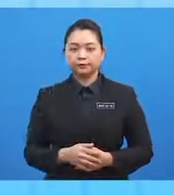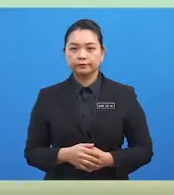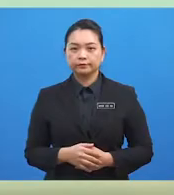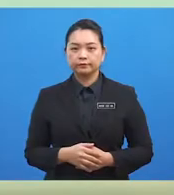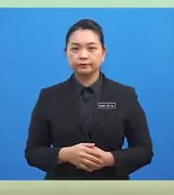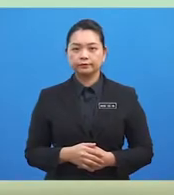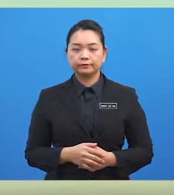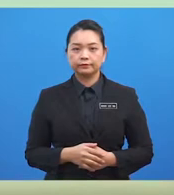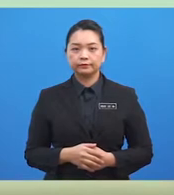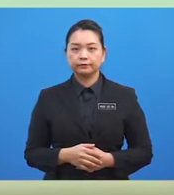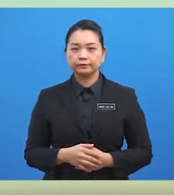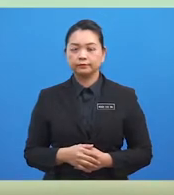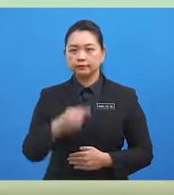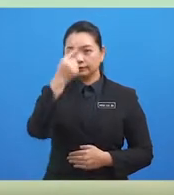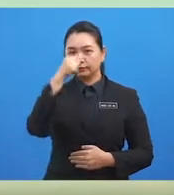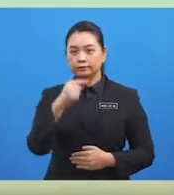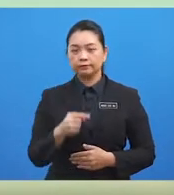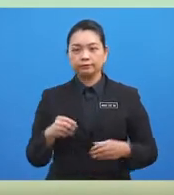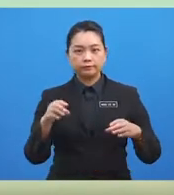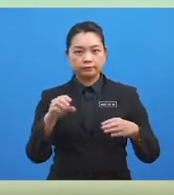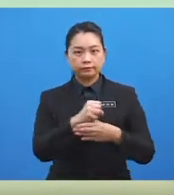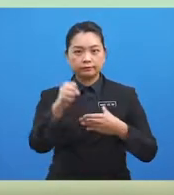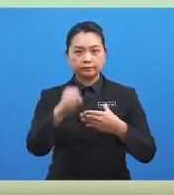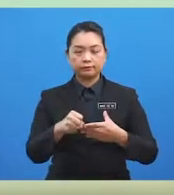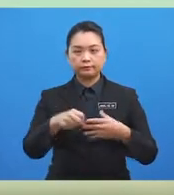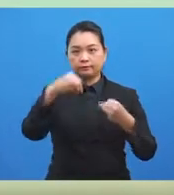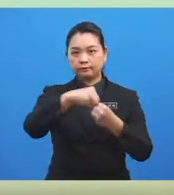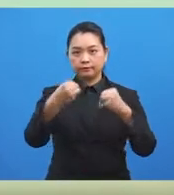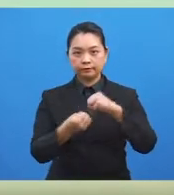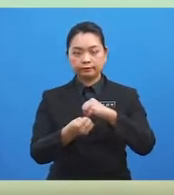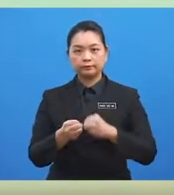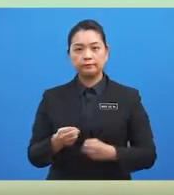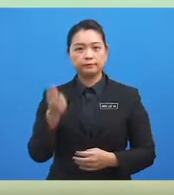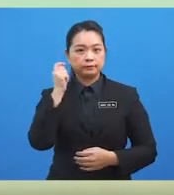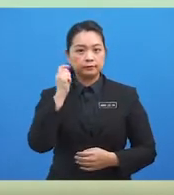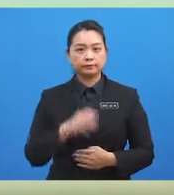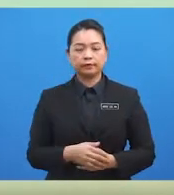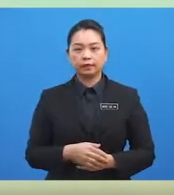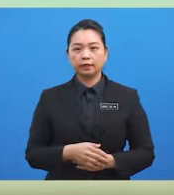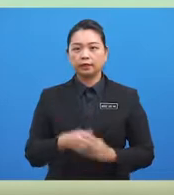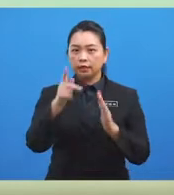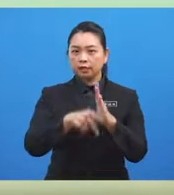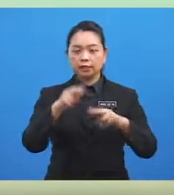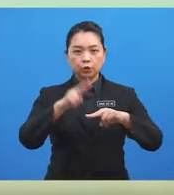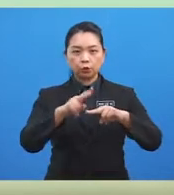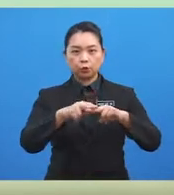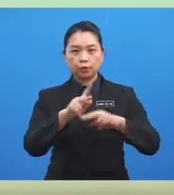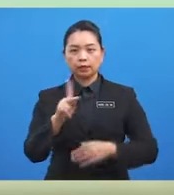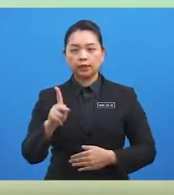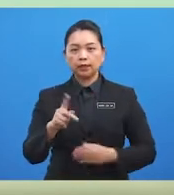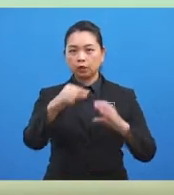Untuk menyelesaikan masalah yang melibatkan longitude, kedudukan longitude yang